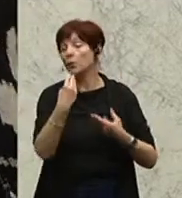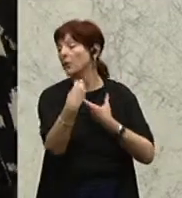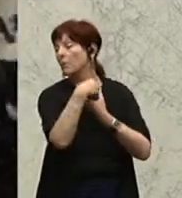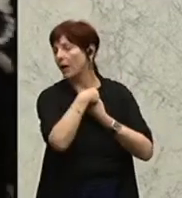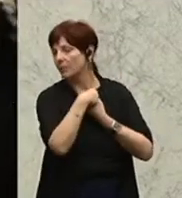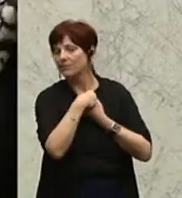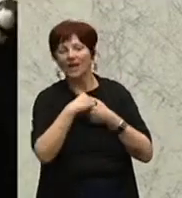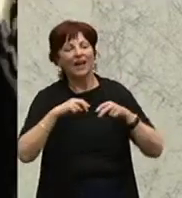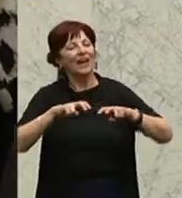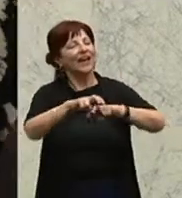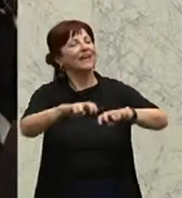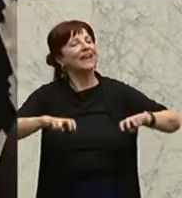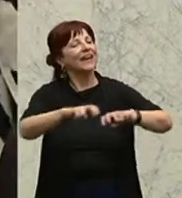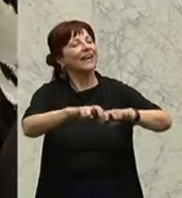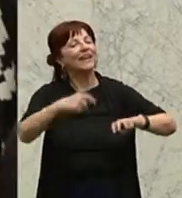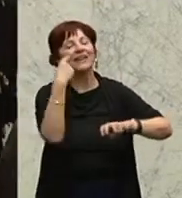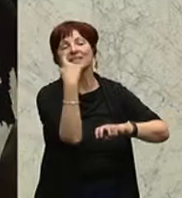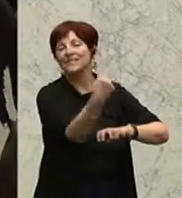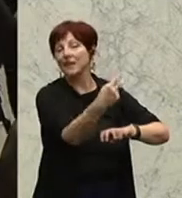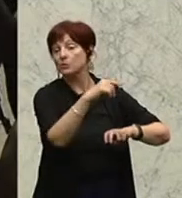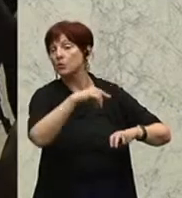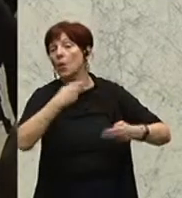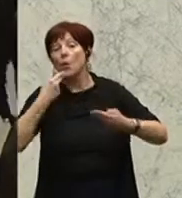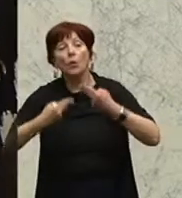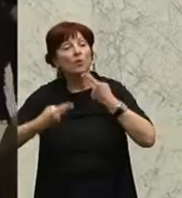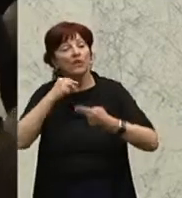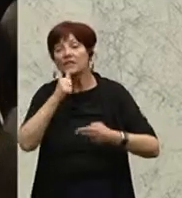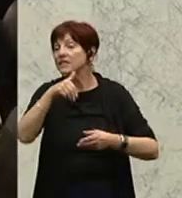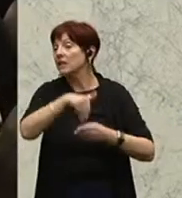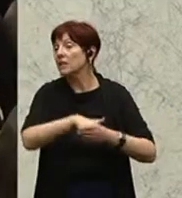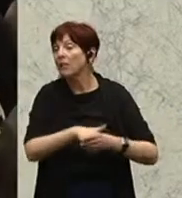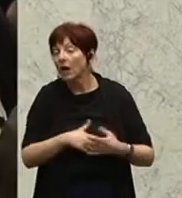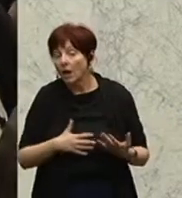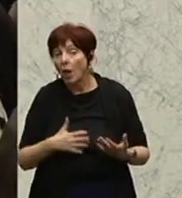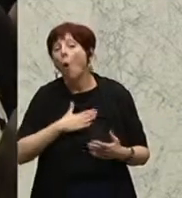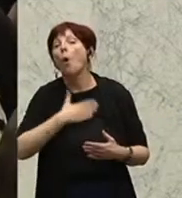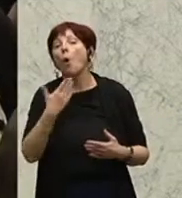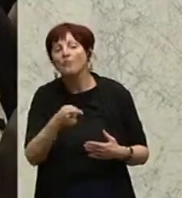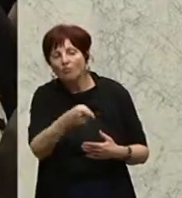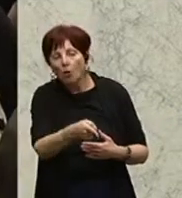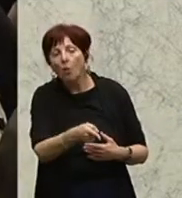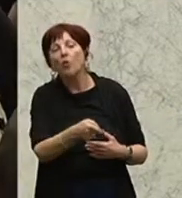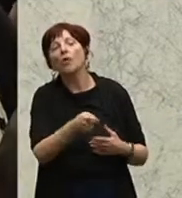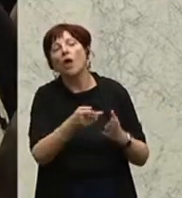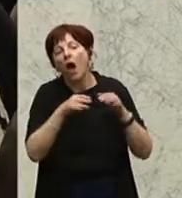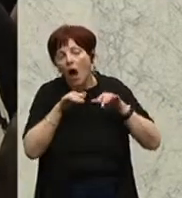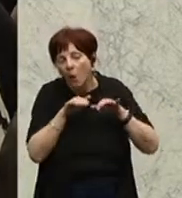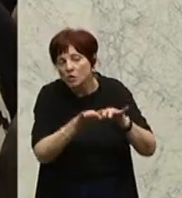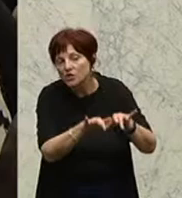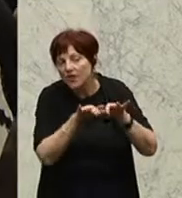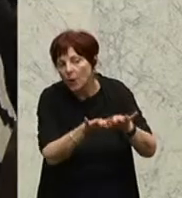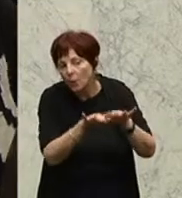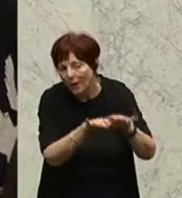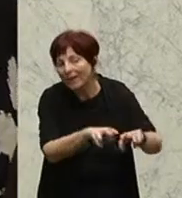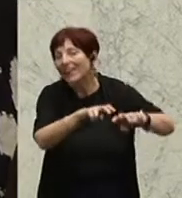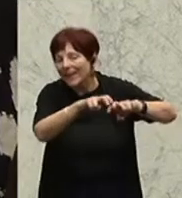Griechenland beteiligen Sie an dieser Konferenz interessanterweise nicht, obwohl die Folgen in Griechenland ganz, ganz massiv zu